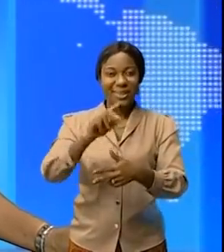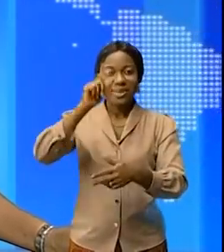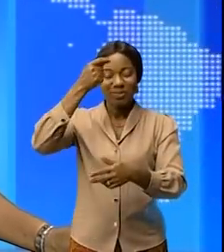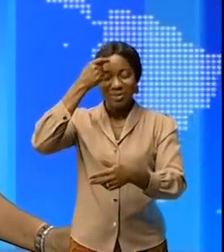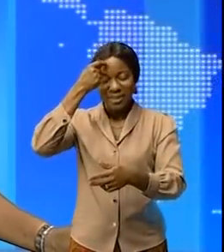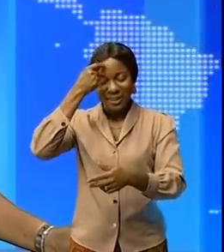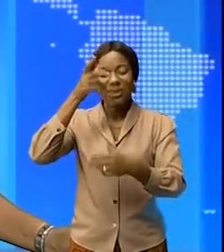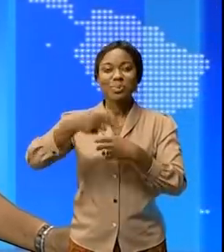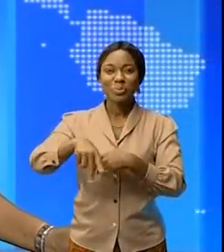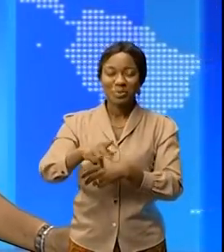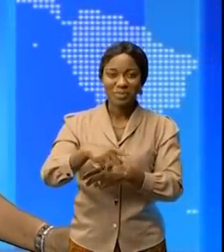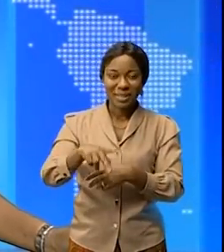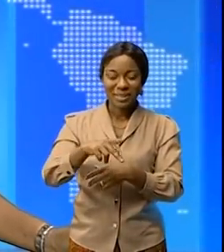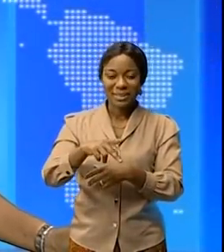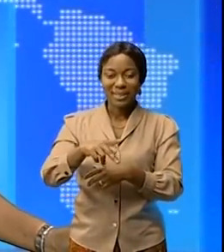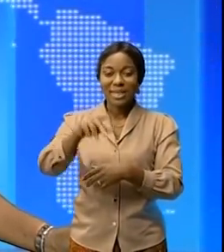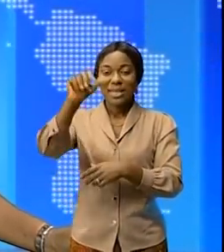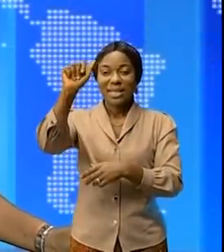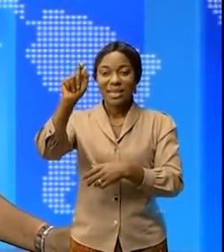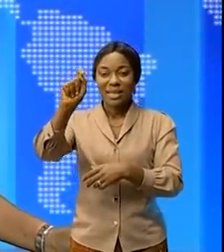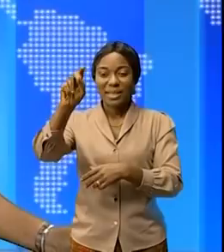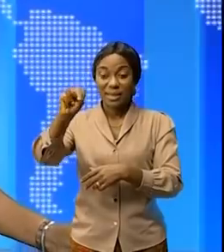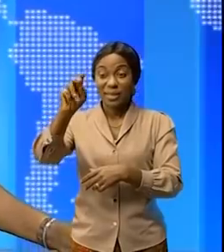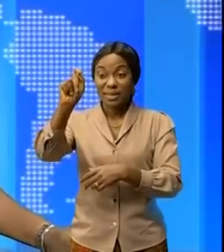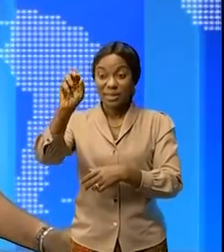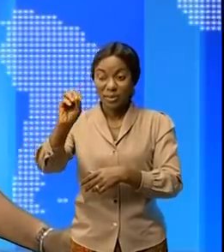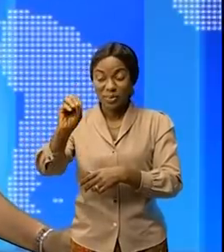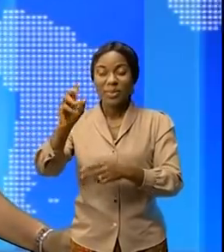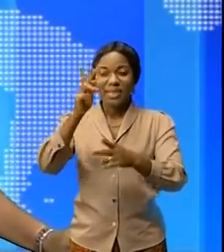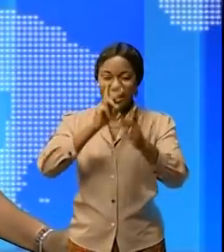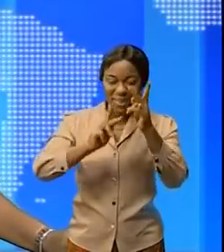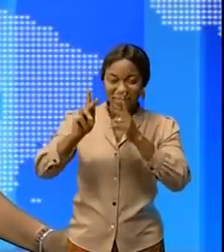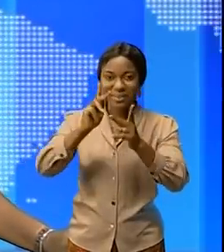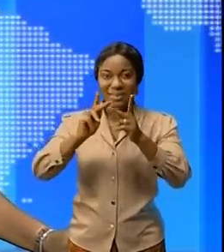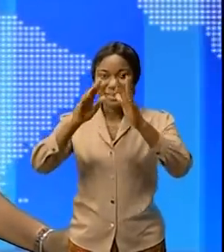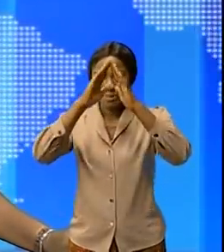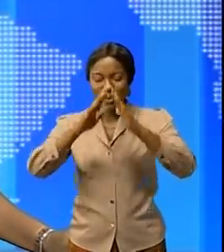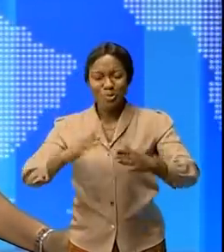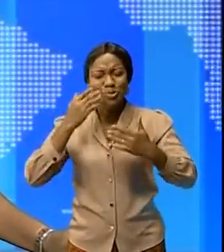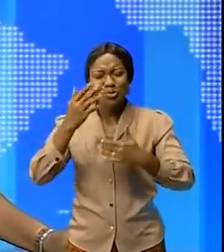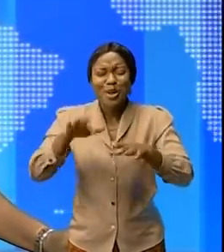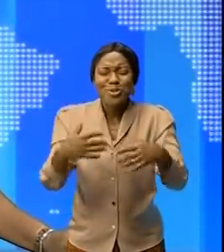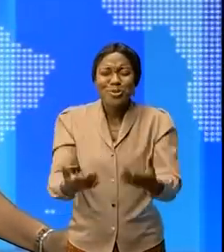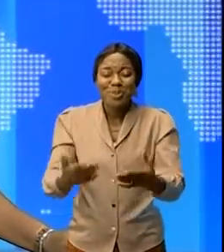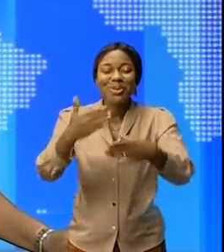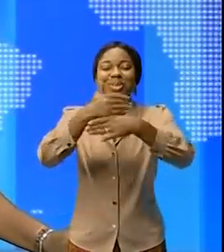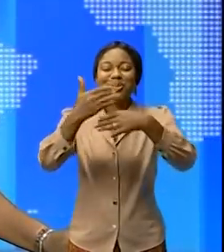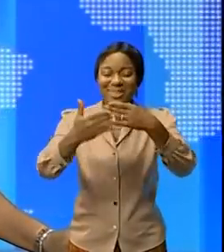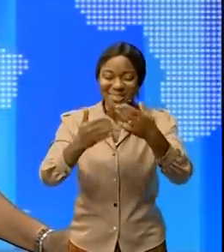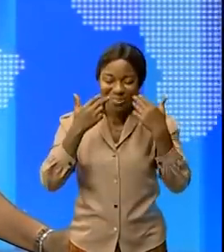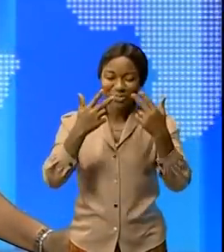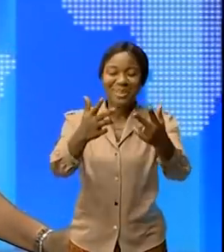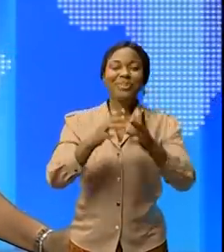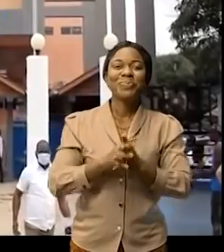de province Atumatoubana a visité cette institution pour s'en prégner des conditions de travail